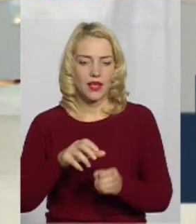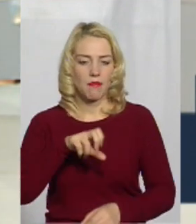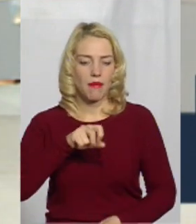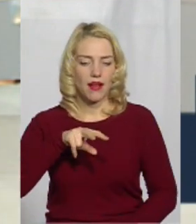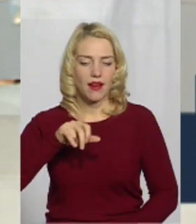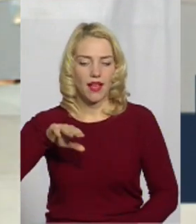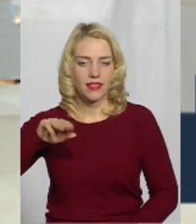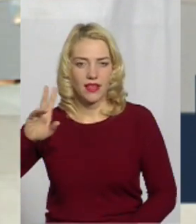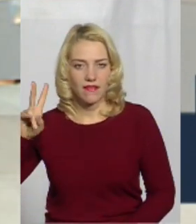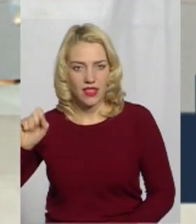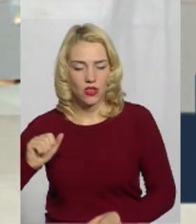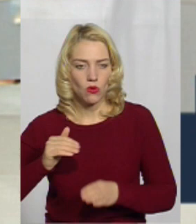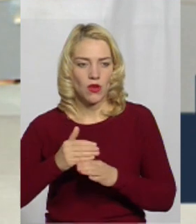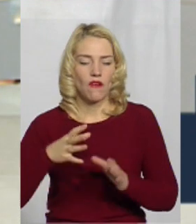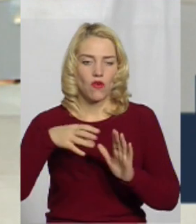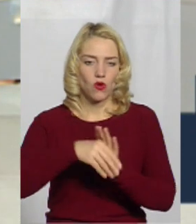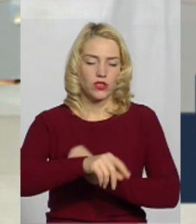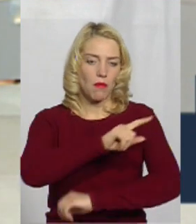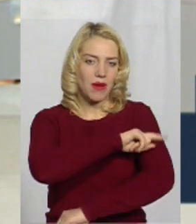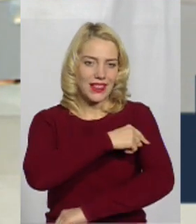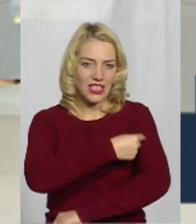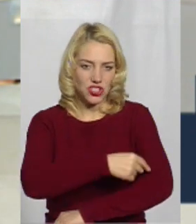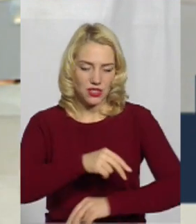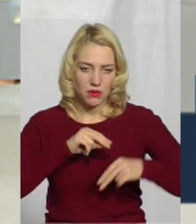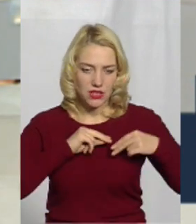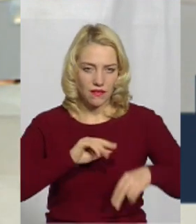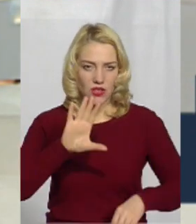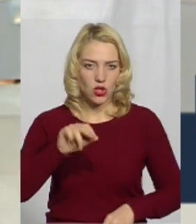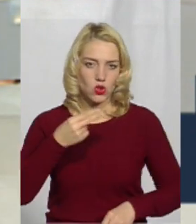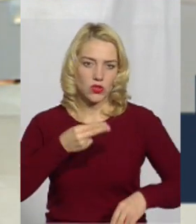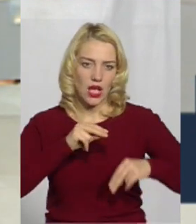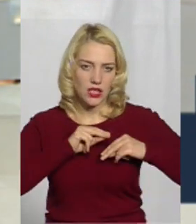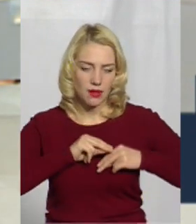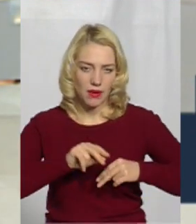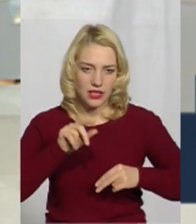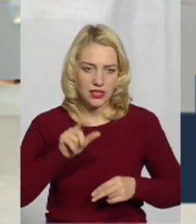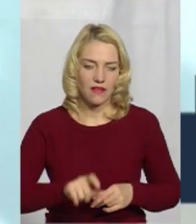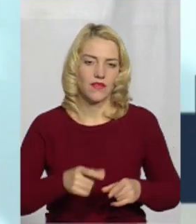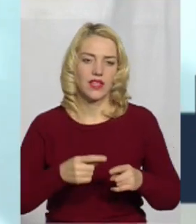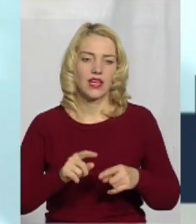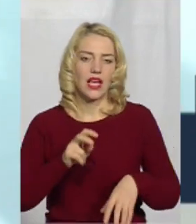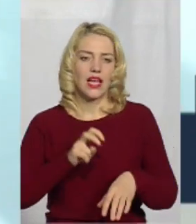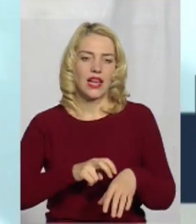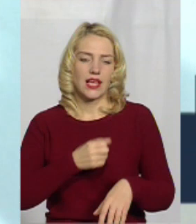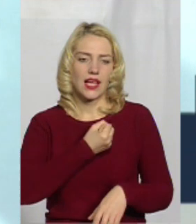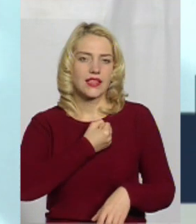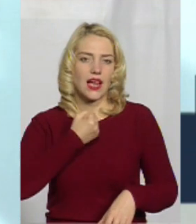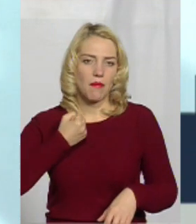допомоги входять медичні працівники, в нас є соціальний працівник, лікар-терапевт, яка